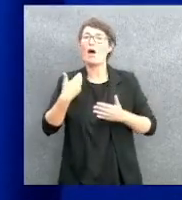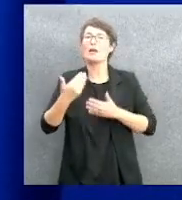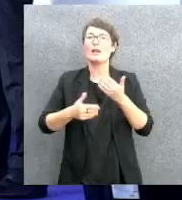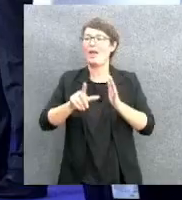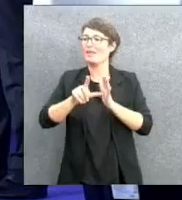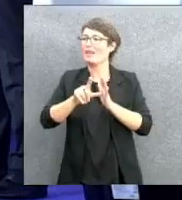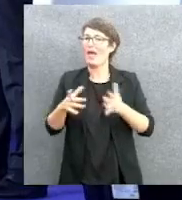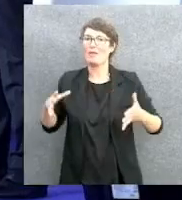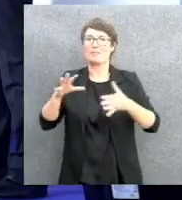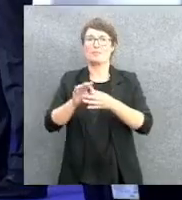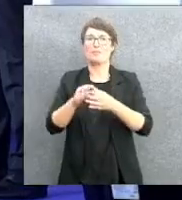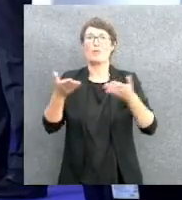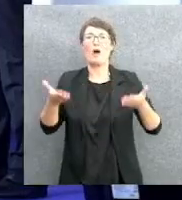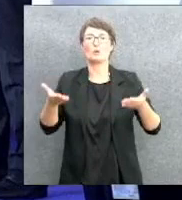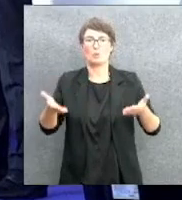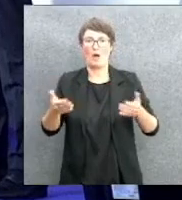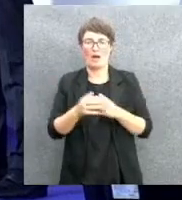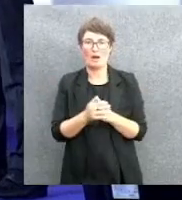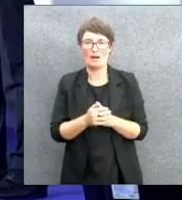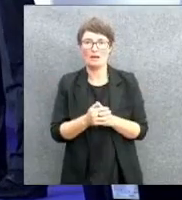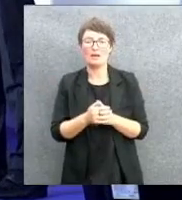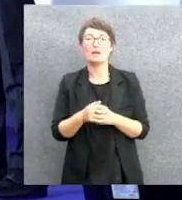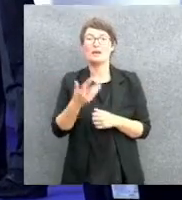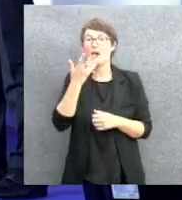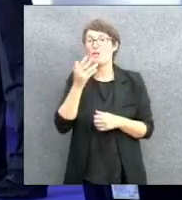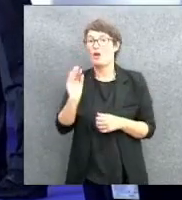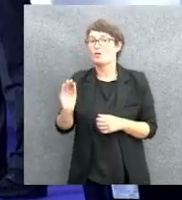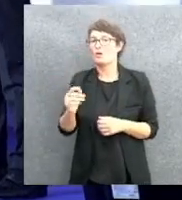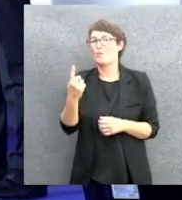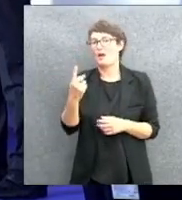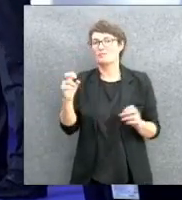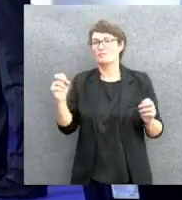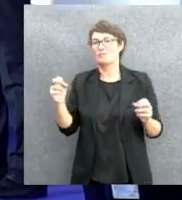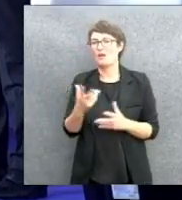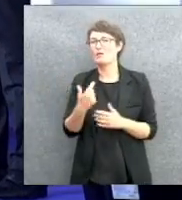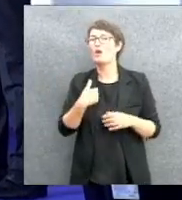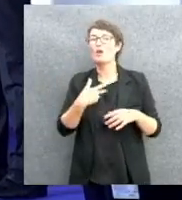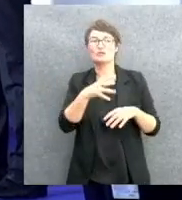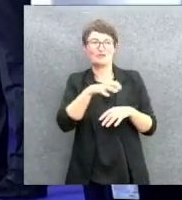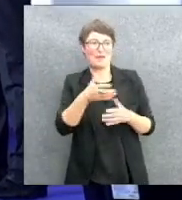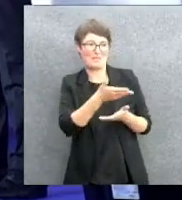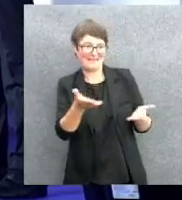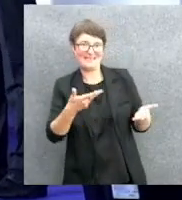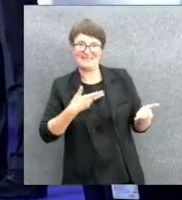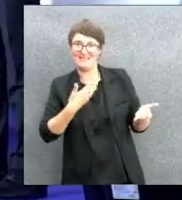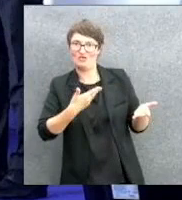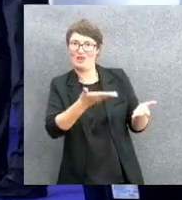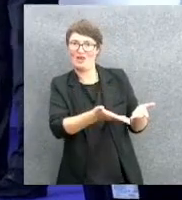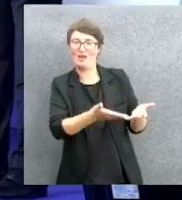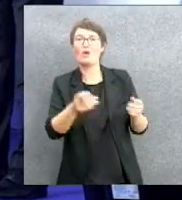volevo fare una domanda. Visto che abbiamo qui illustrissimi ministri del nostro governo e la sua agenzia